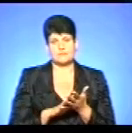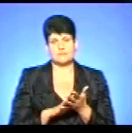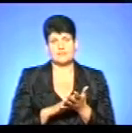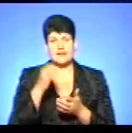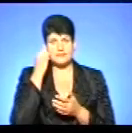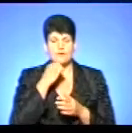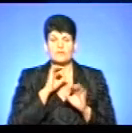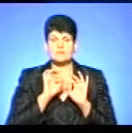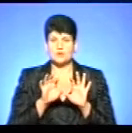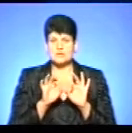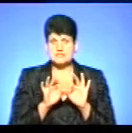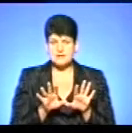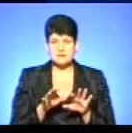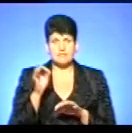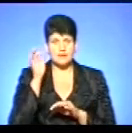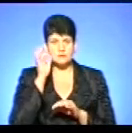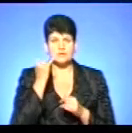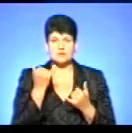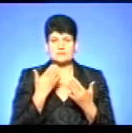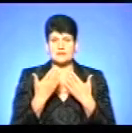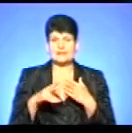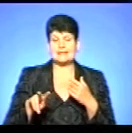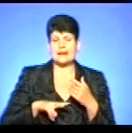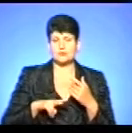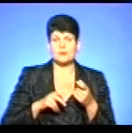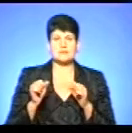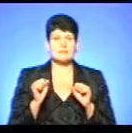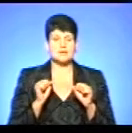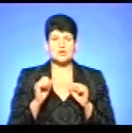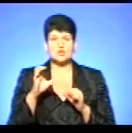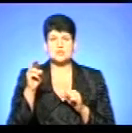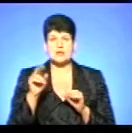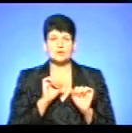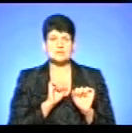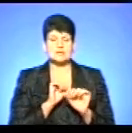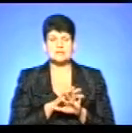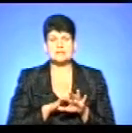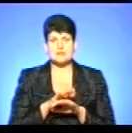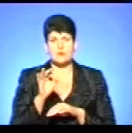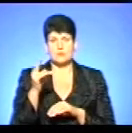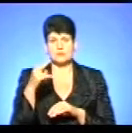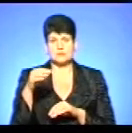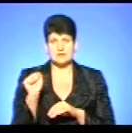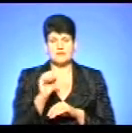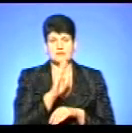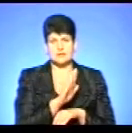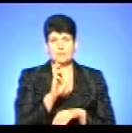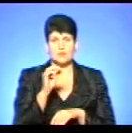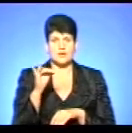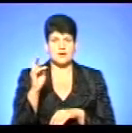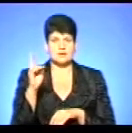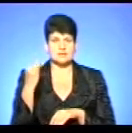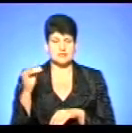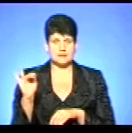дякую вам за роз'яснення. Нагадаю, що ми сьогодні спілкувалися з директором Департаменту соціального захисту населення облдержадміністрації Вадимом Боярським.